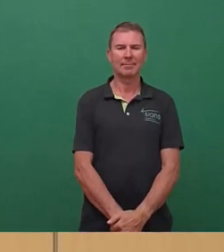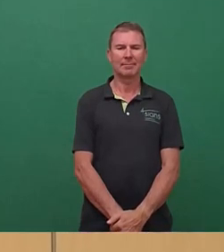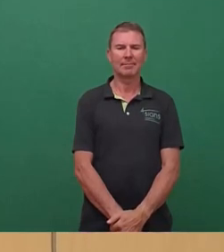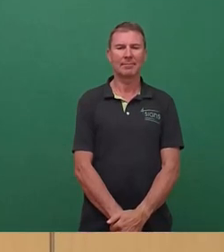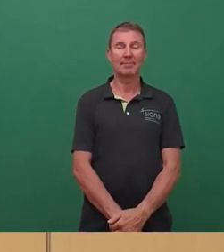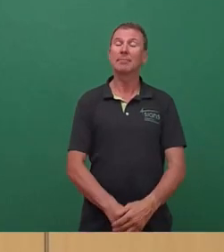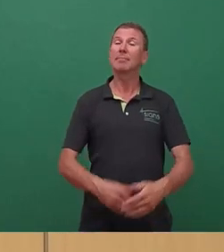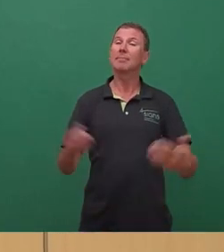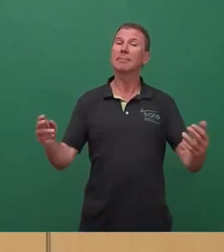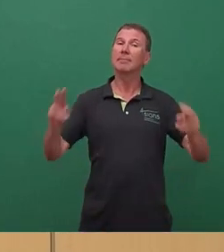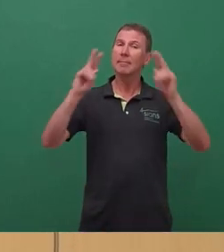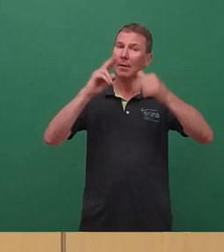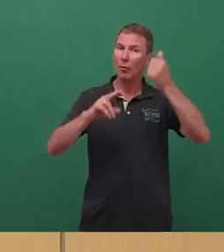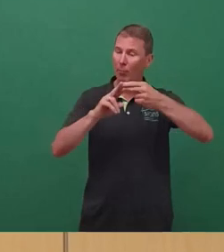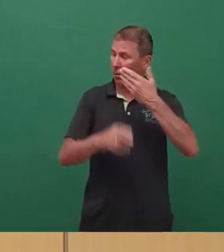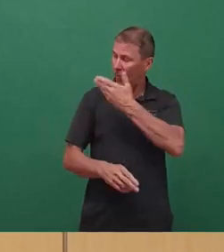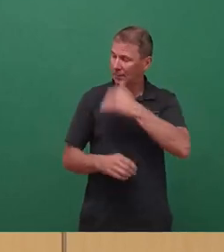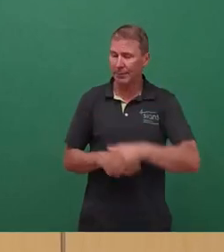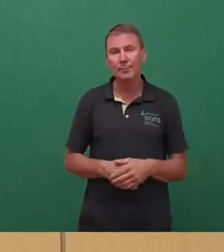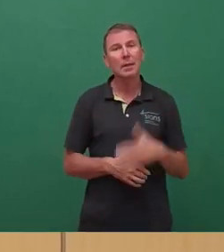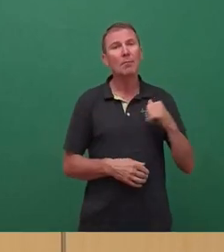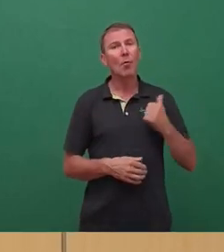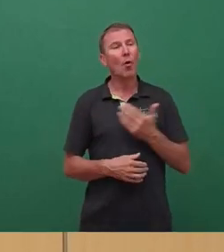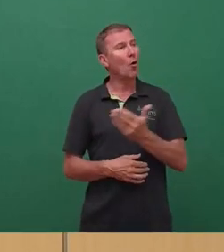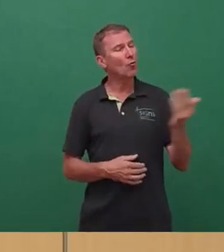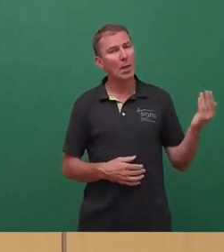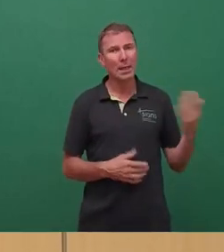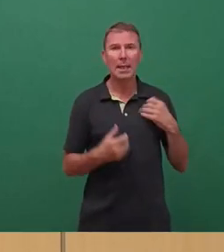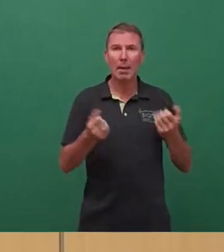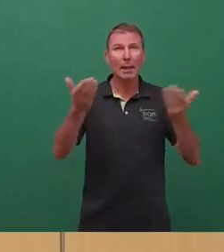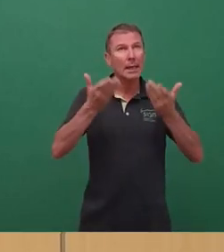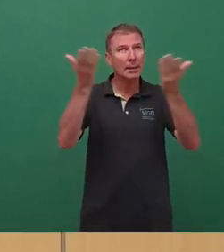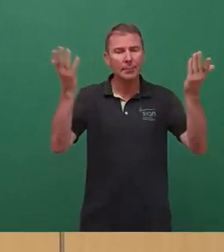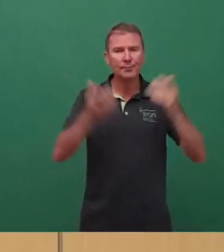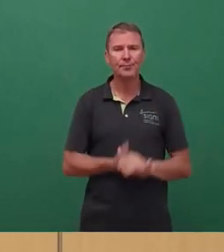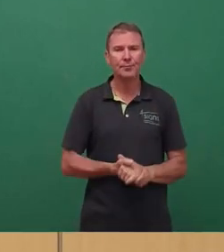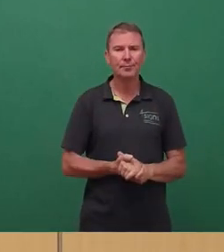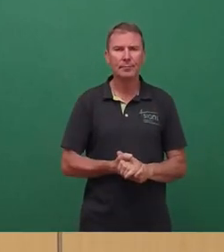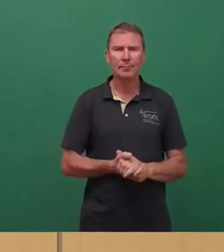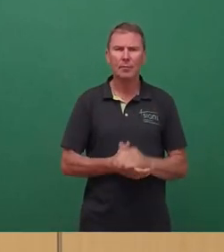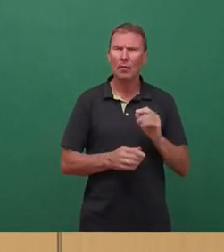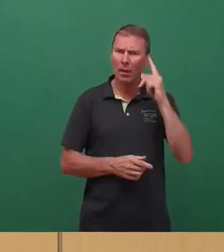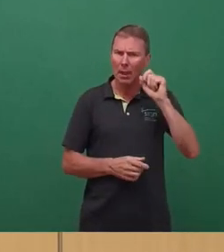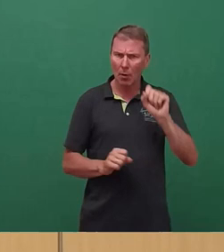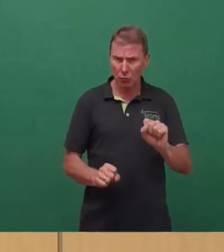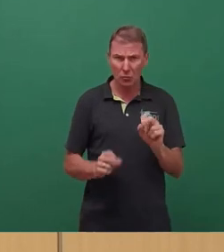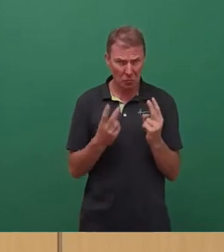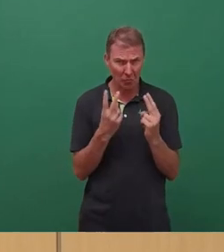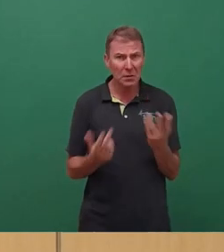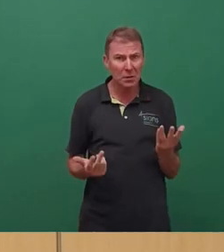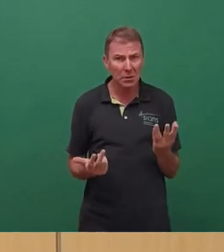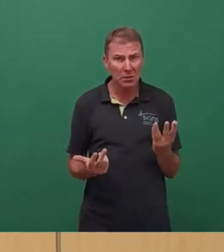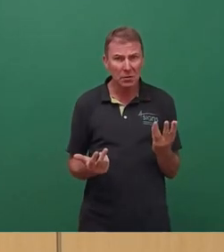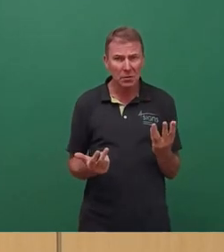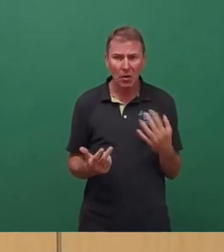Sehr geehrter Herr Oberbürgermeister, liebe Kolleginnen und Kollegen, liebe Gäste. Ist es für den Denkmalschutz relevant, ob man etwas